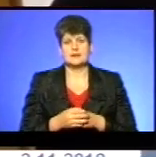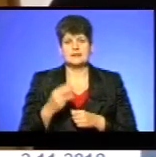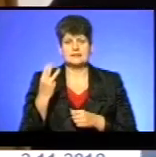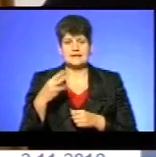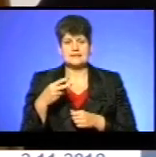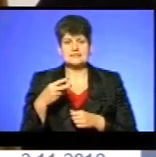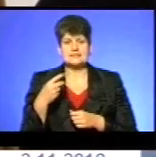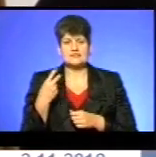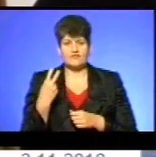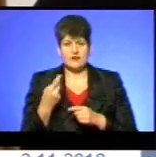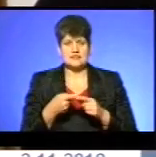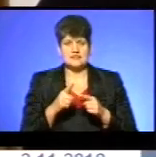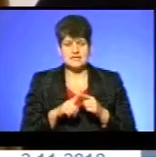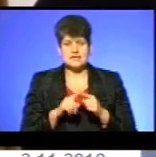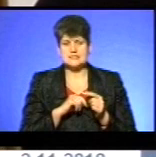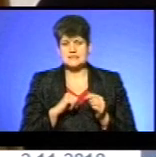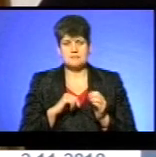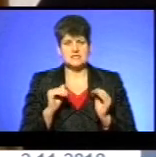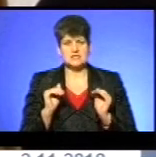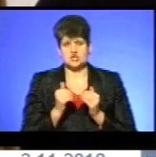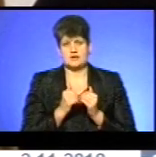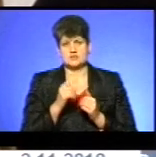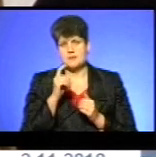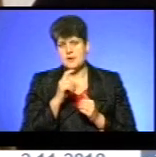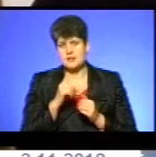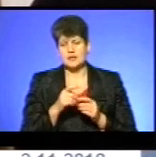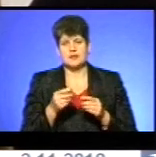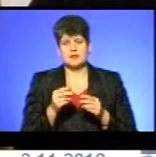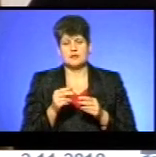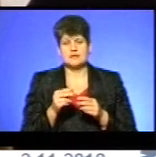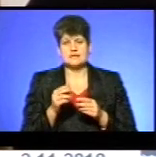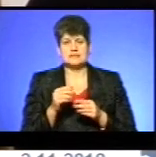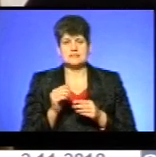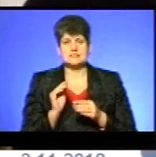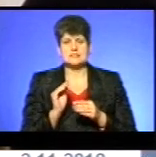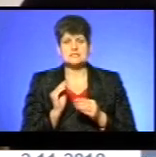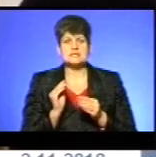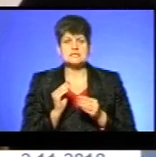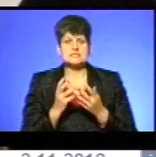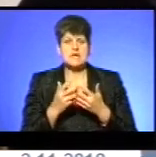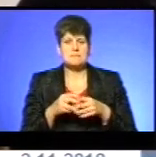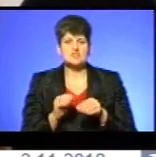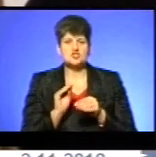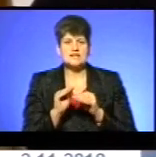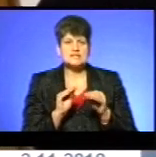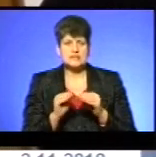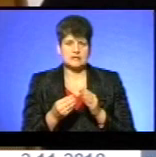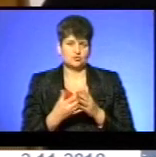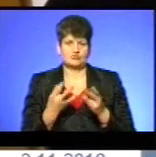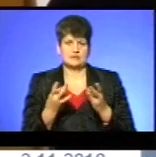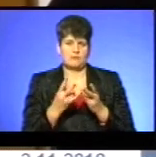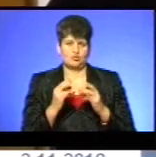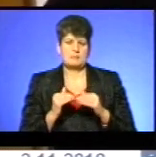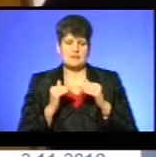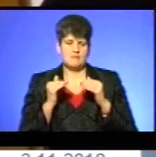найдешевше, де спаливо коштує. І запчастини дорогі. Так що потрібно тут було піднімати по